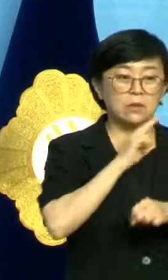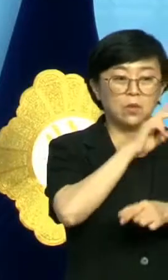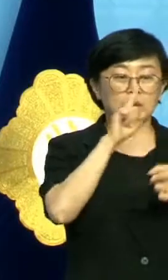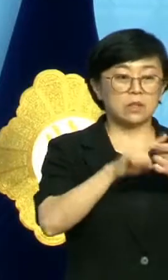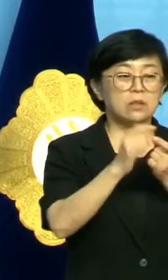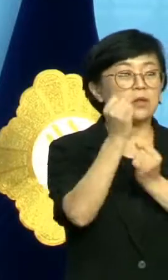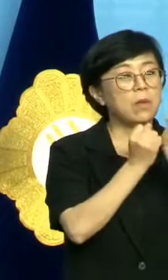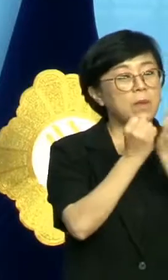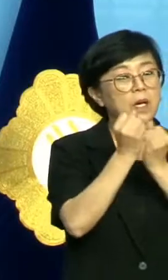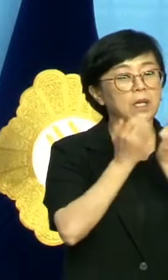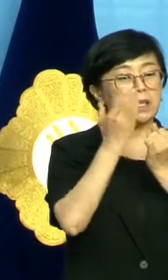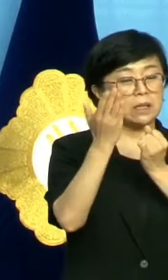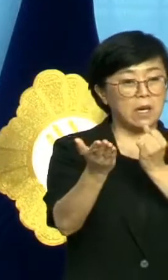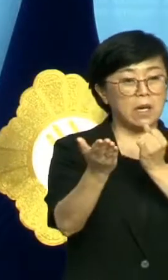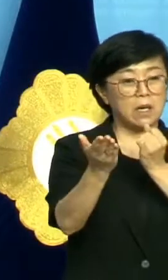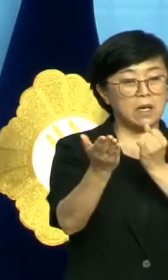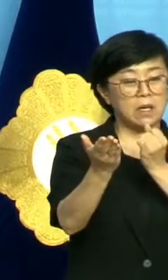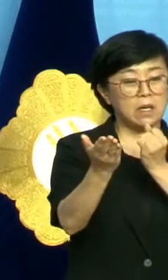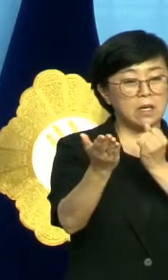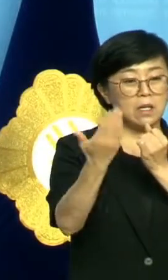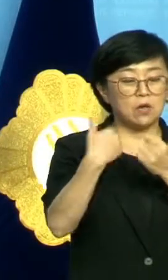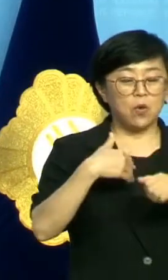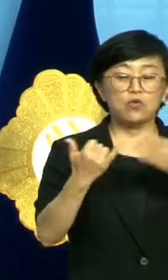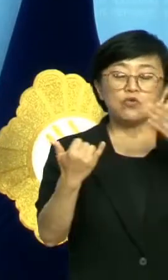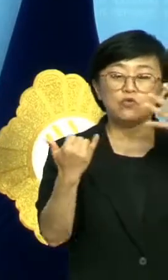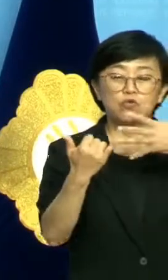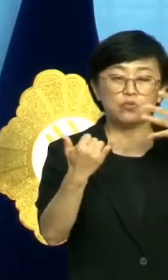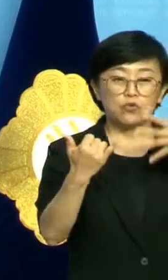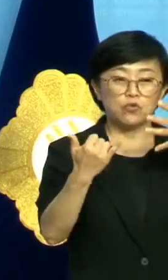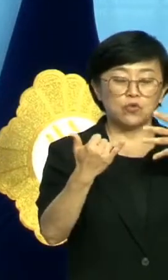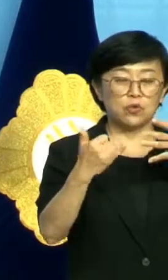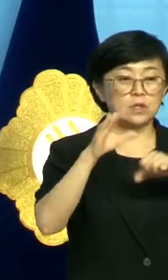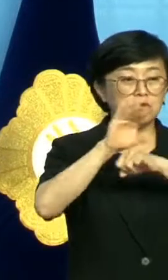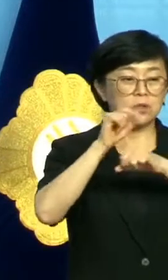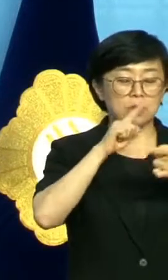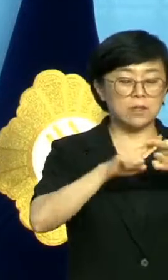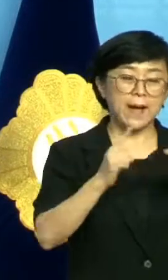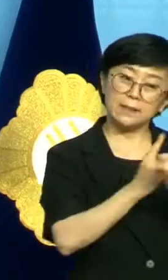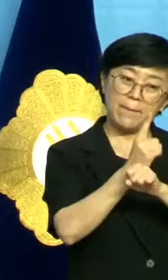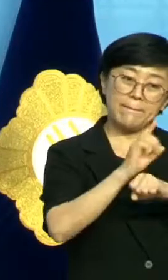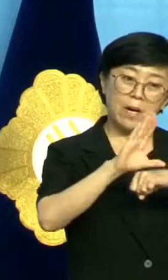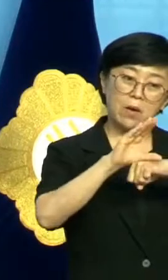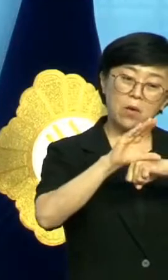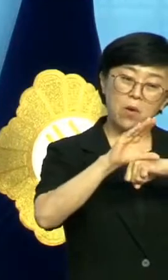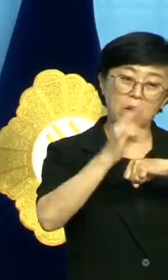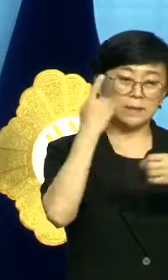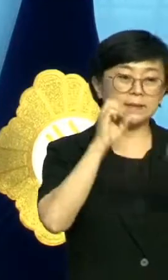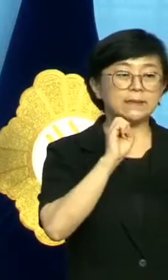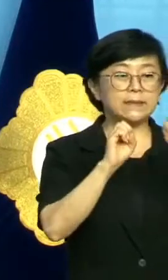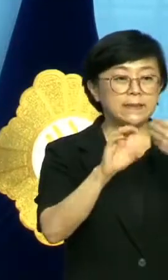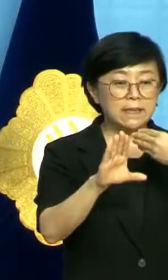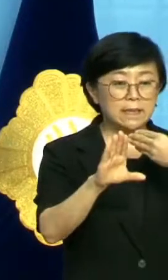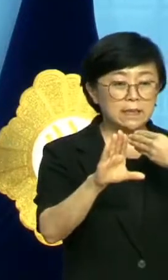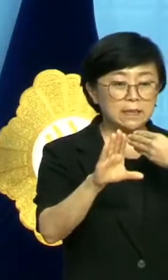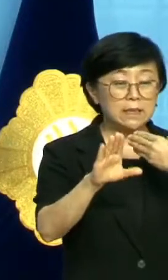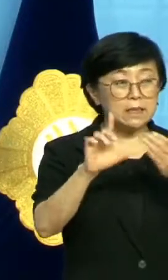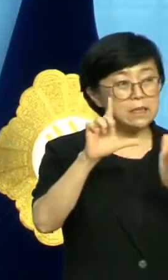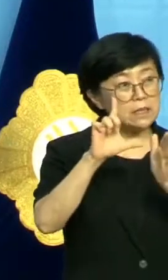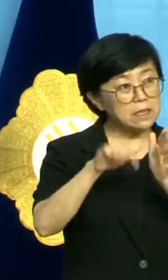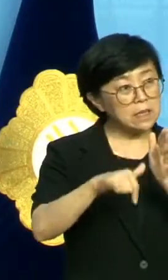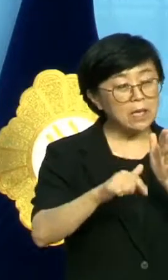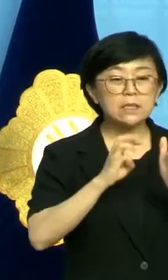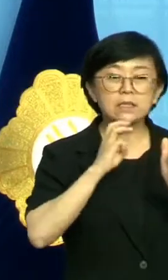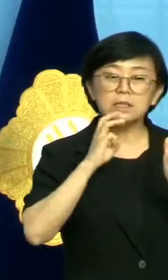설명을 하겠다며 유튜브 생중계를 예고했습니다. 한 시간 방송에 질의응답 시간이